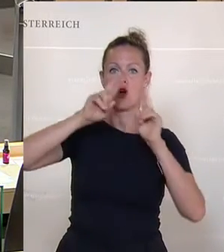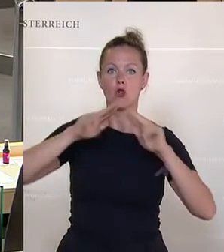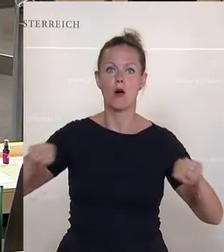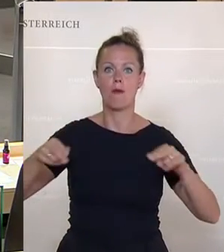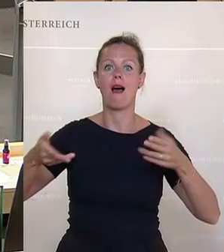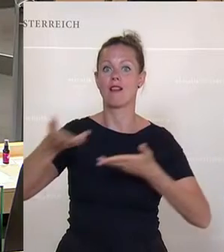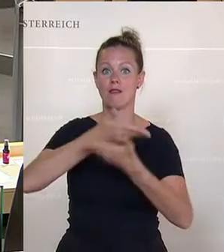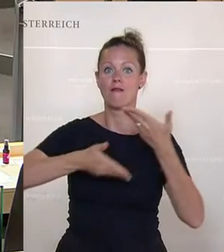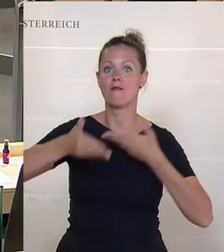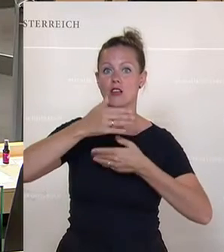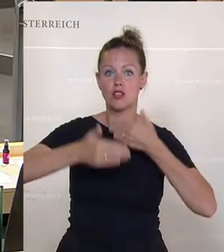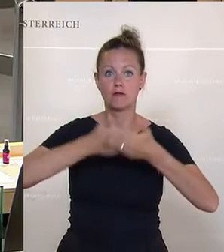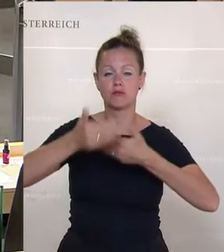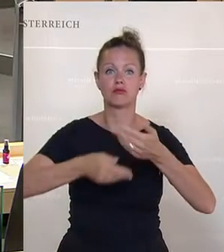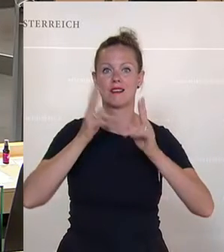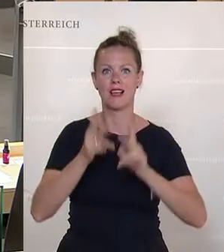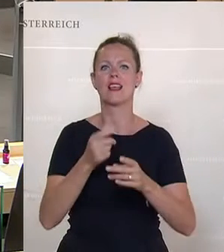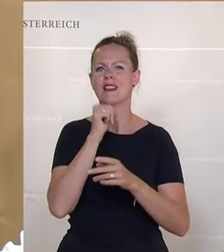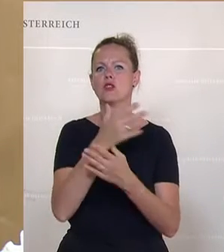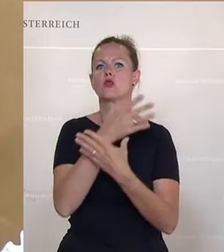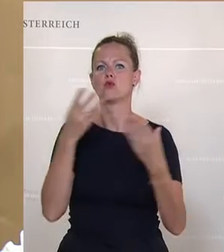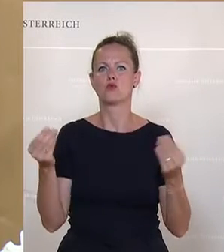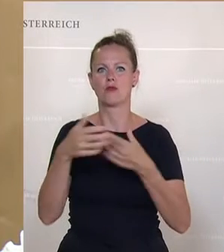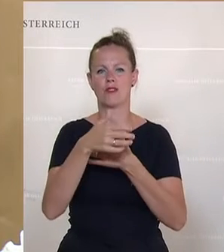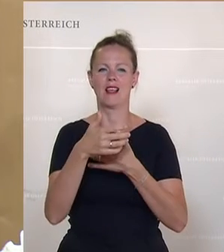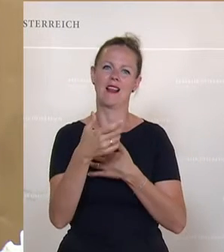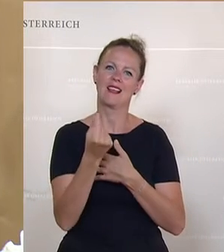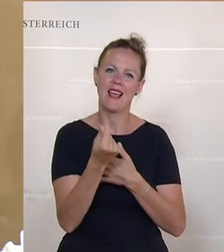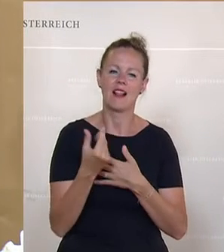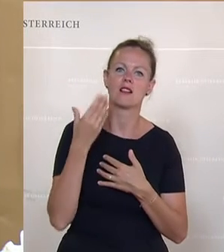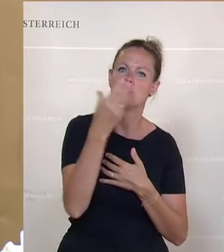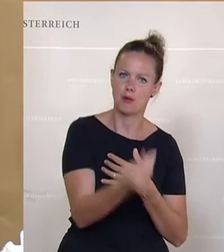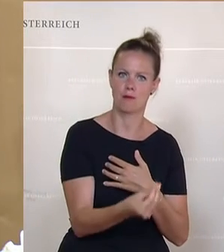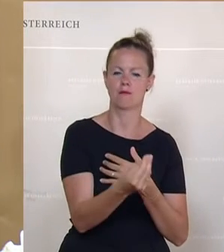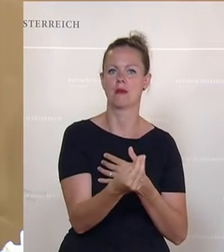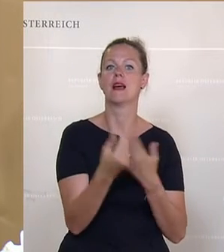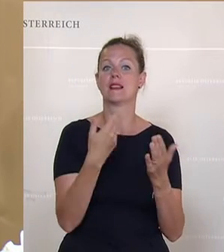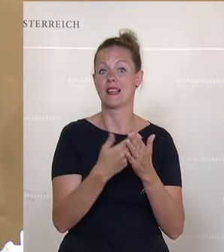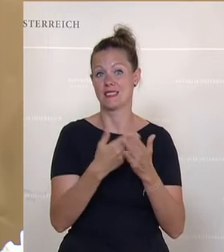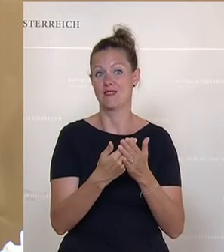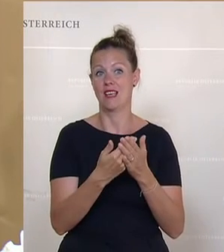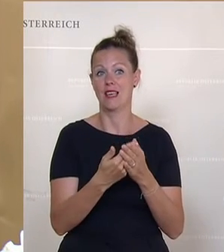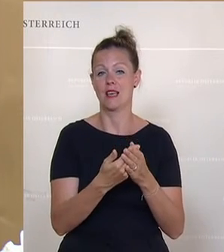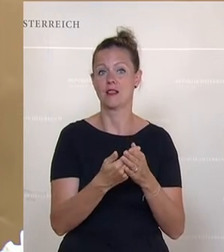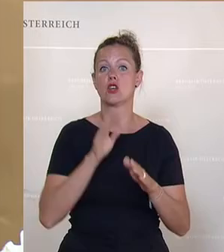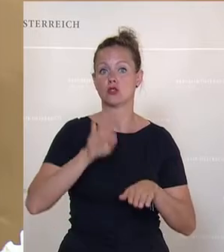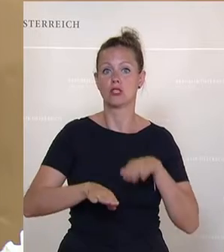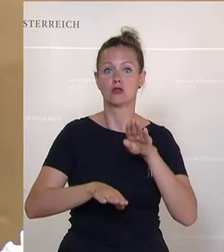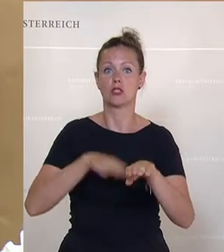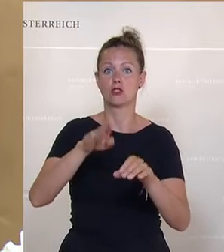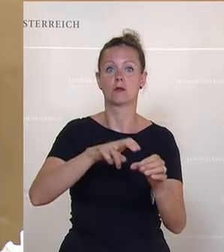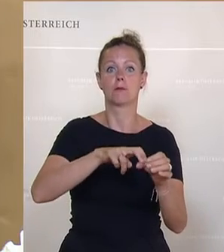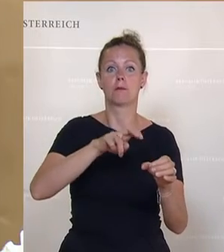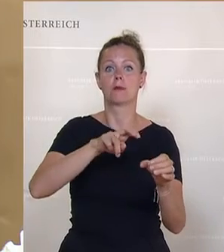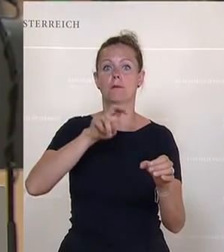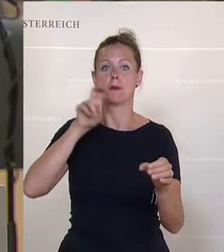das auch tun und nicht zu sehr Anreize haben, staatliches Geld in Anspruch zu nehmen. Und deswegen ist dieser schrittweise Ausstieg, den wir gemeinsam beschlossen haben, glaube